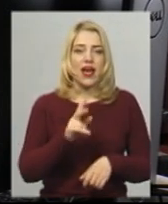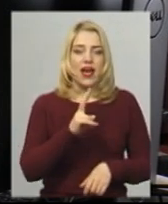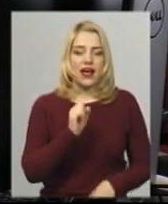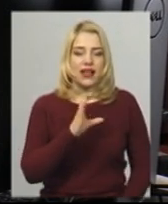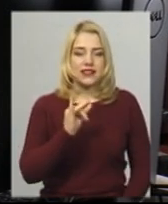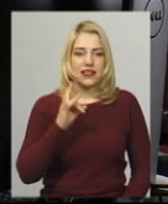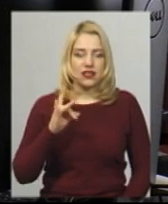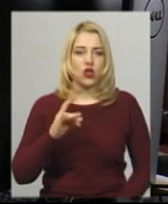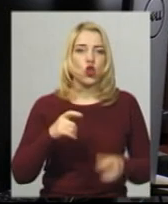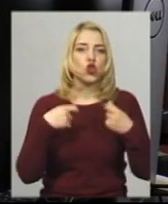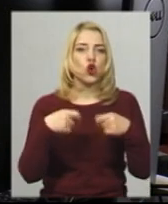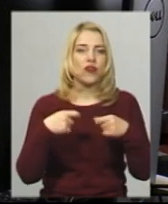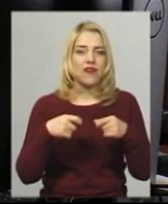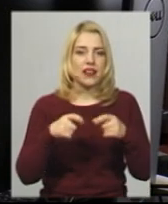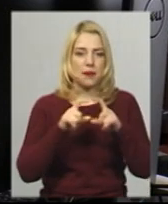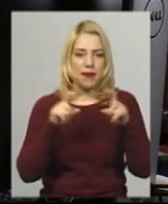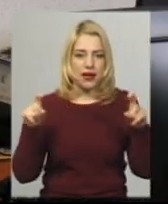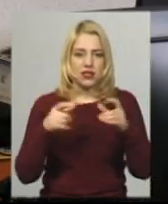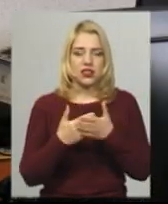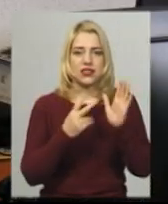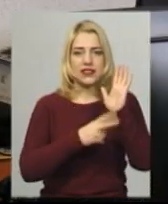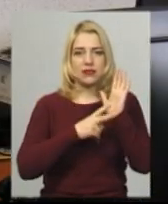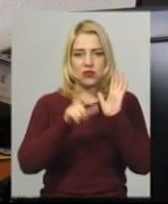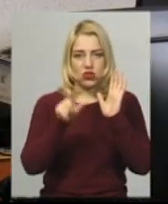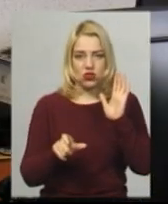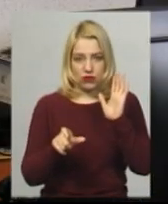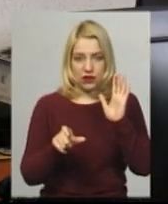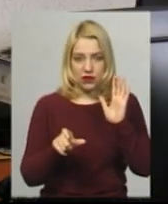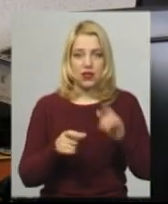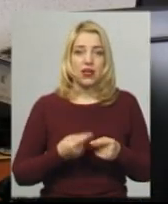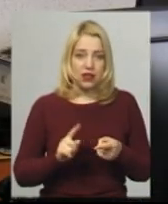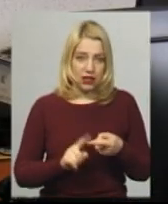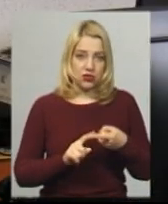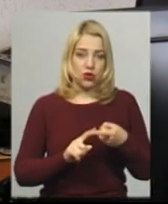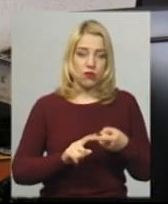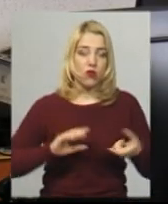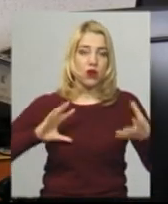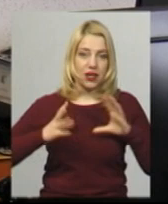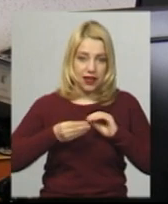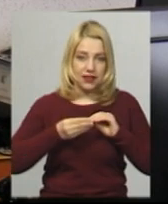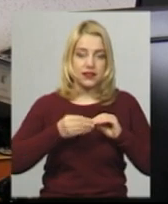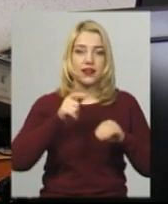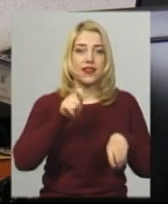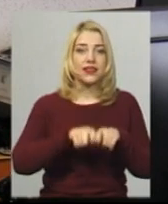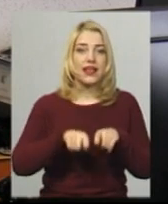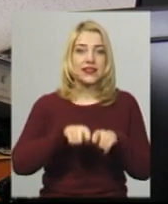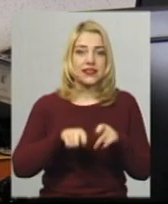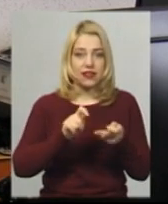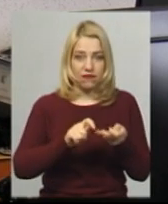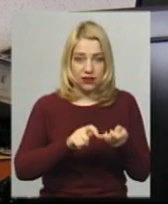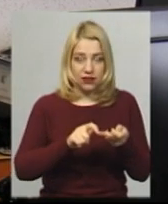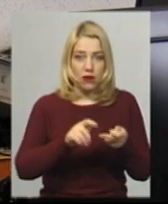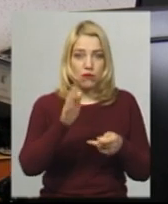торгівельних мереж. Там буде десь 70 приблизно людей. Фактично на цьому кількість тестів буде